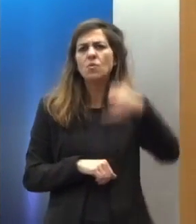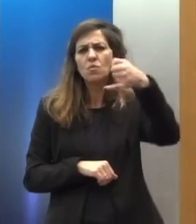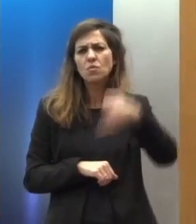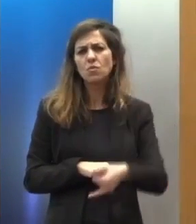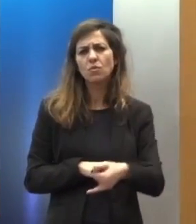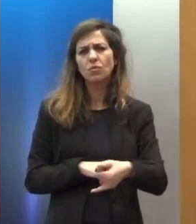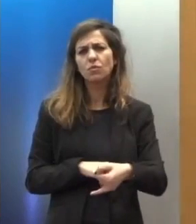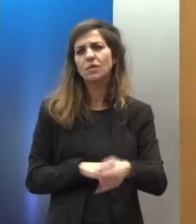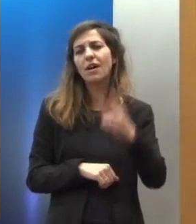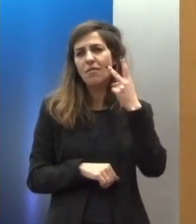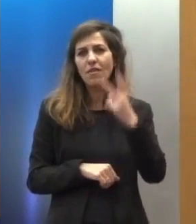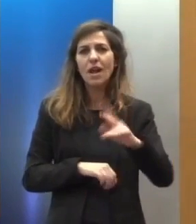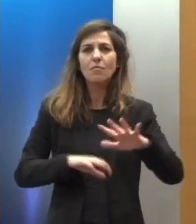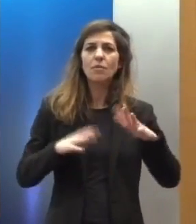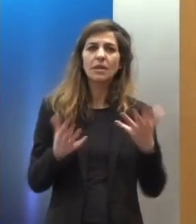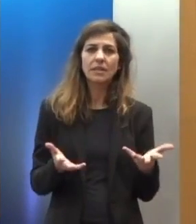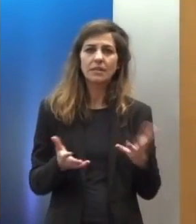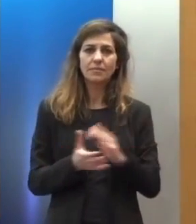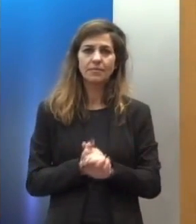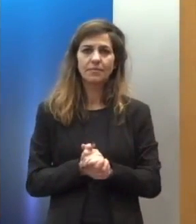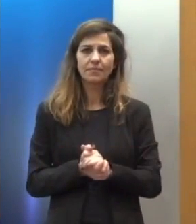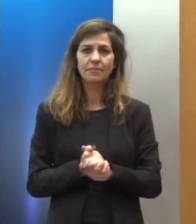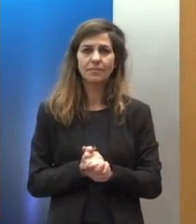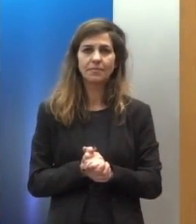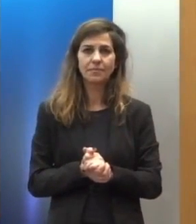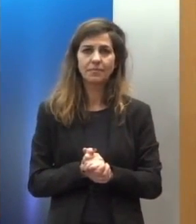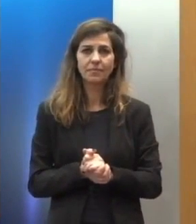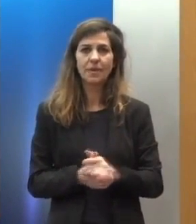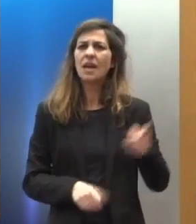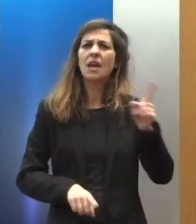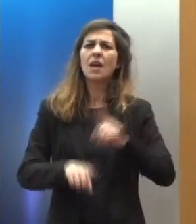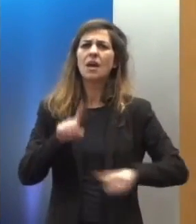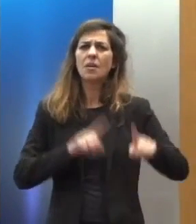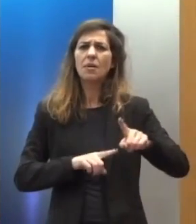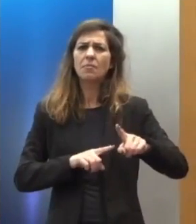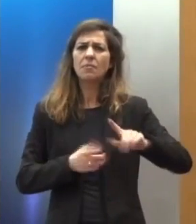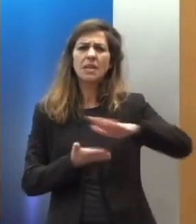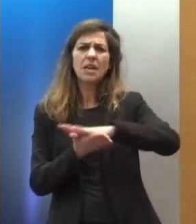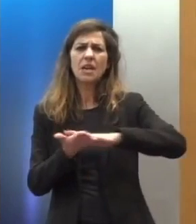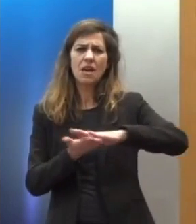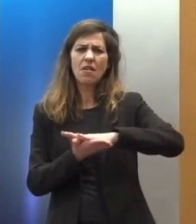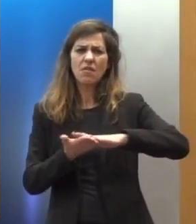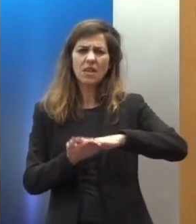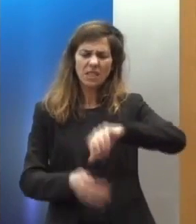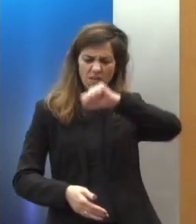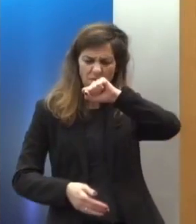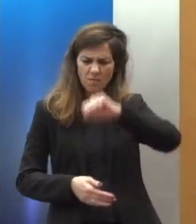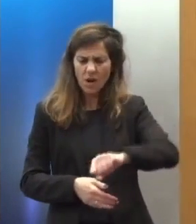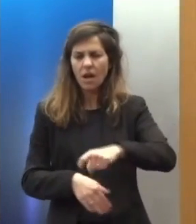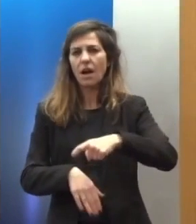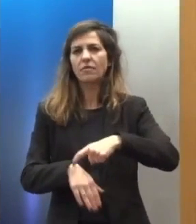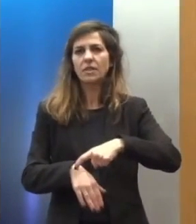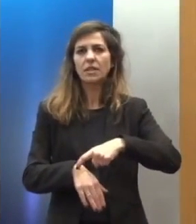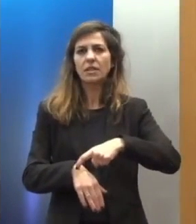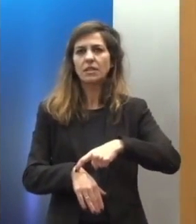γίνονται ορατά τα φαινόμενα της υπερίσχυσης των φονταμενταλιστικών, θρησκευτικών και όχι μόνο δειλημάτων που οδηγούν στην